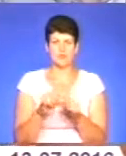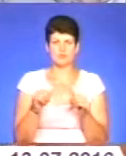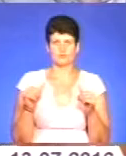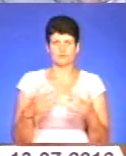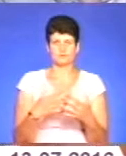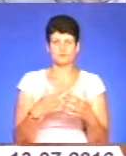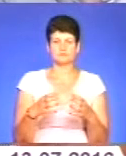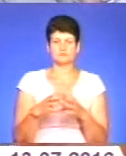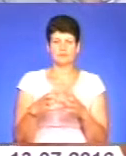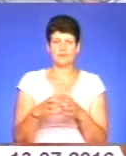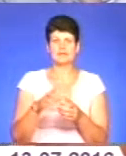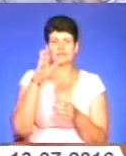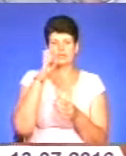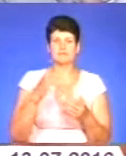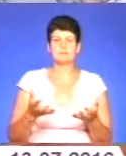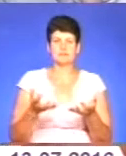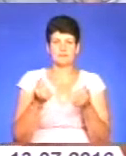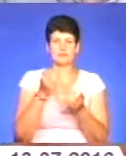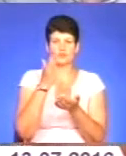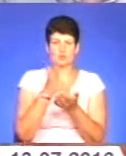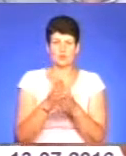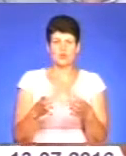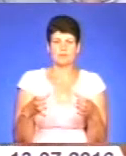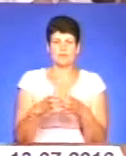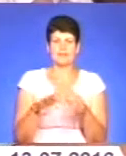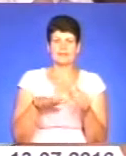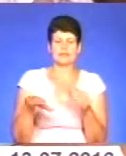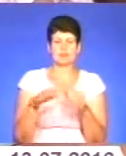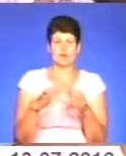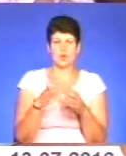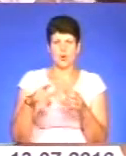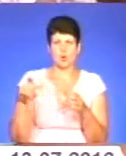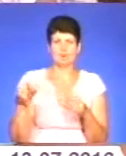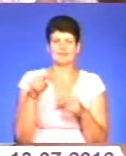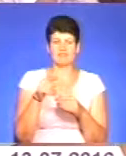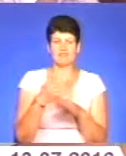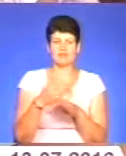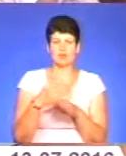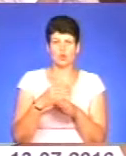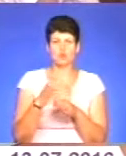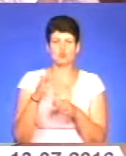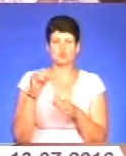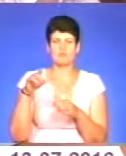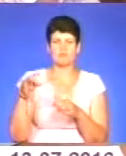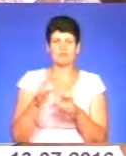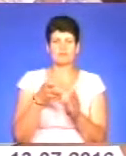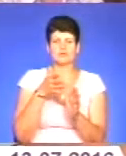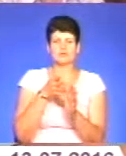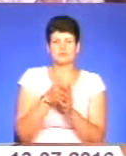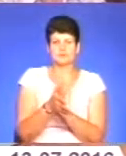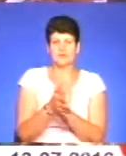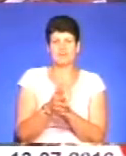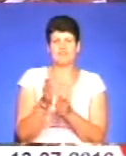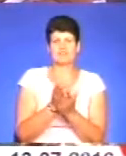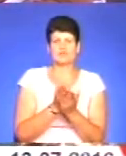Держава безперечно підтримує існуючі об'єднані територіальні громади. Їм виділено субвенцію на реалізацію інфраструктурних